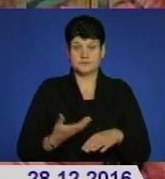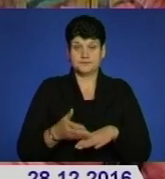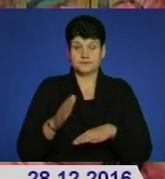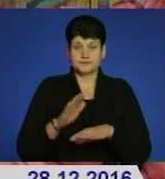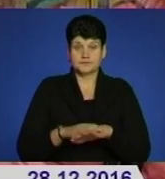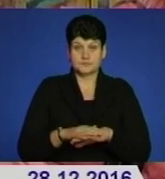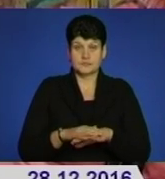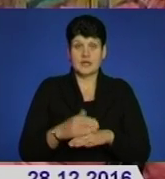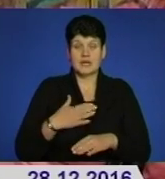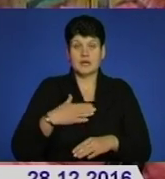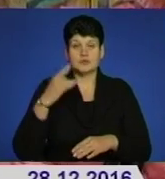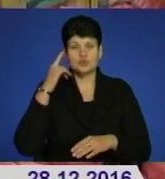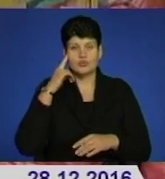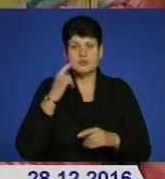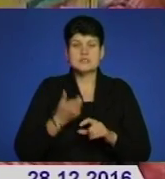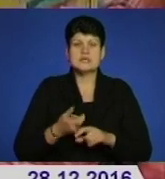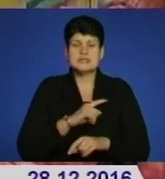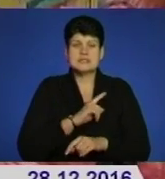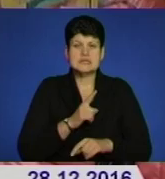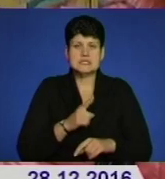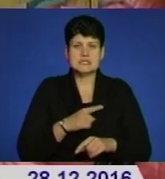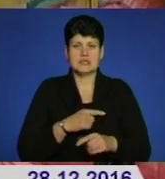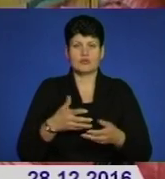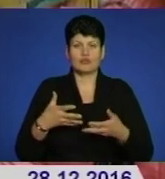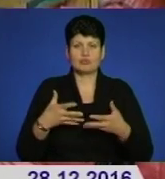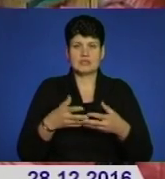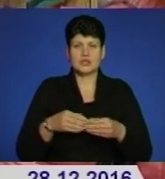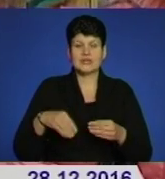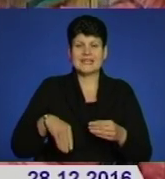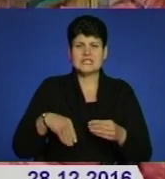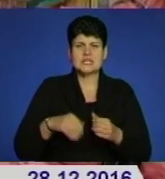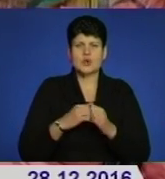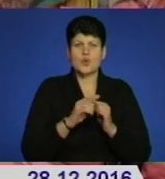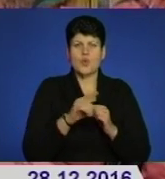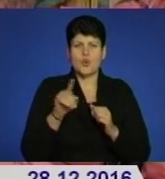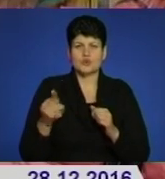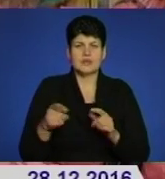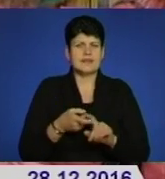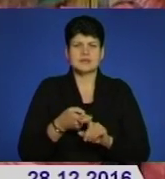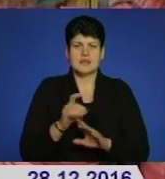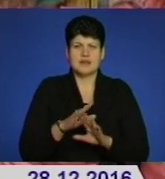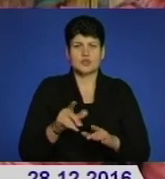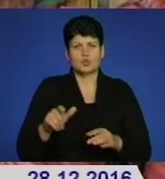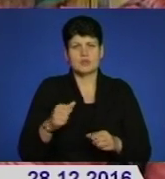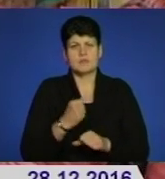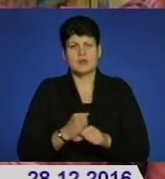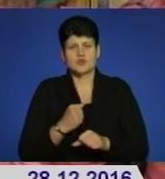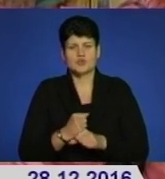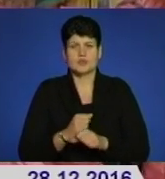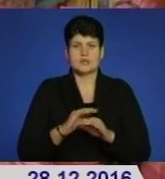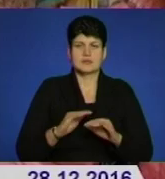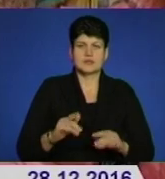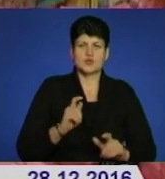І я думаю, це суттєво відіб'ється на кишенях кожного, незалежно чи це люди працевлаштовані, чи це учні,